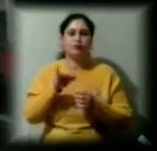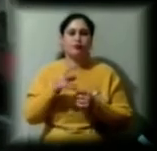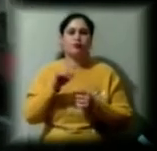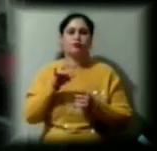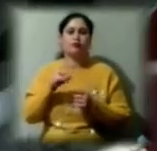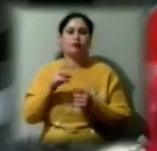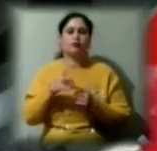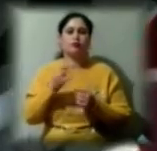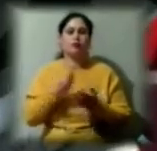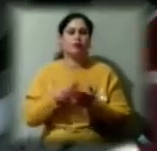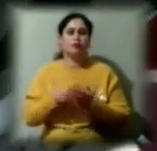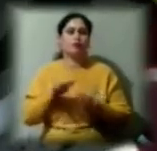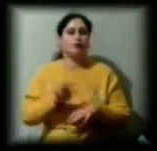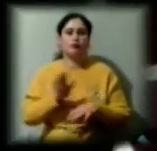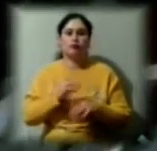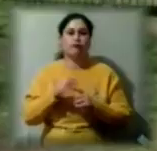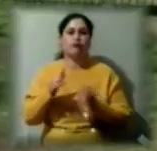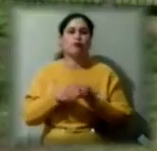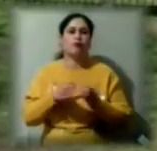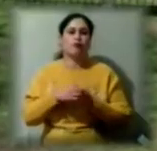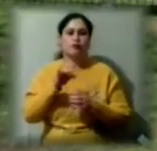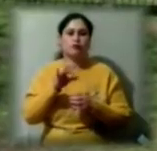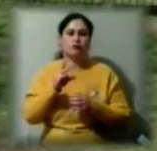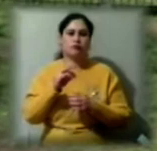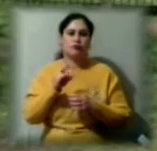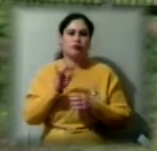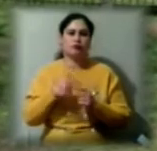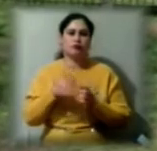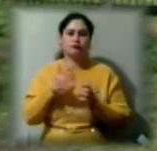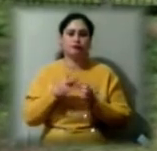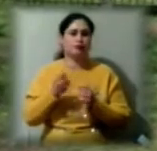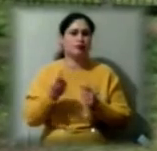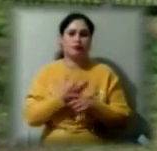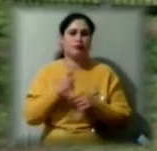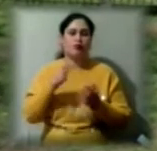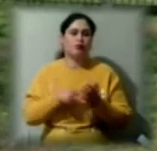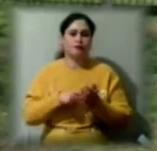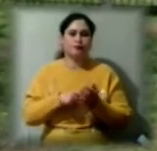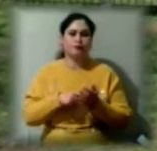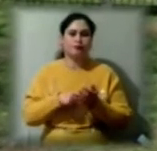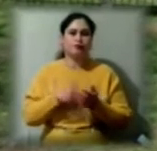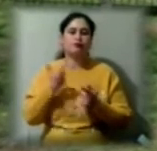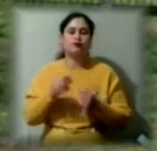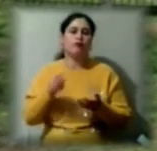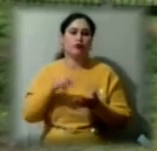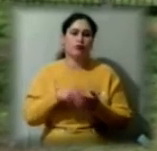міського бюджету, а від компанії-постачальника. Херсон – це не перше місто, де встановлюють наше обладнання. Наші